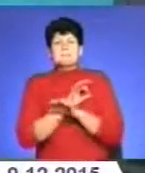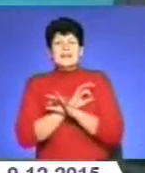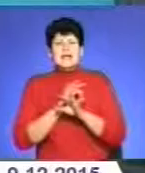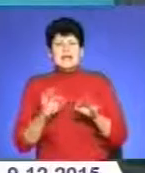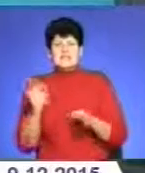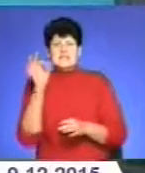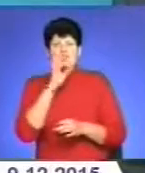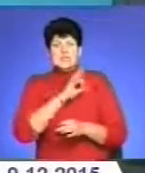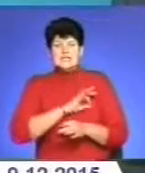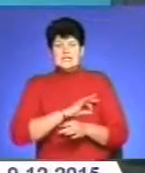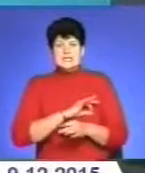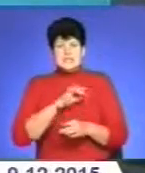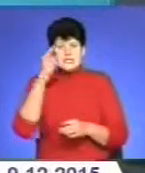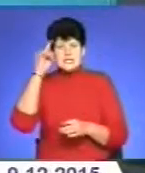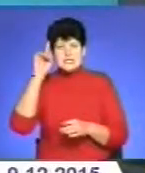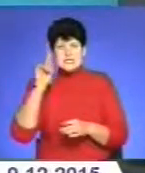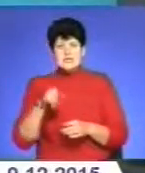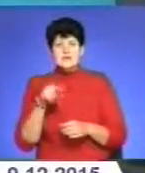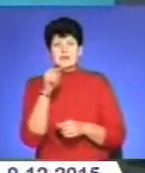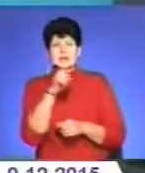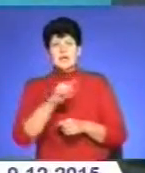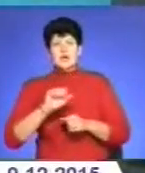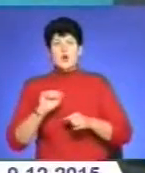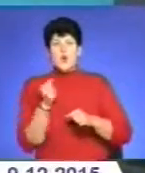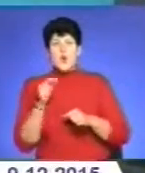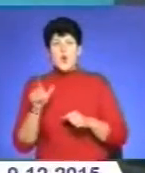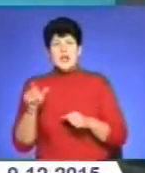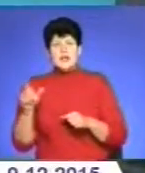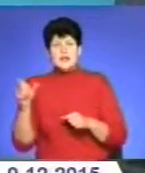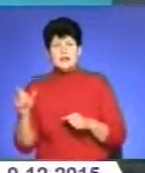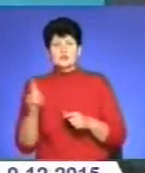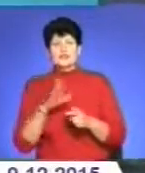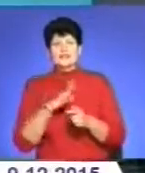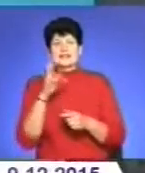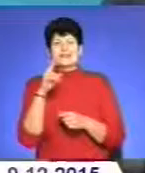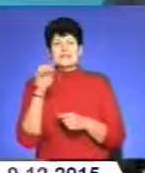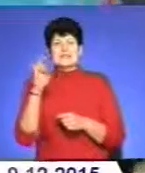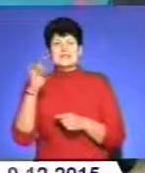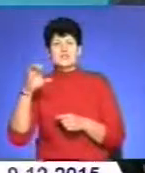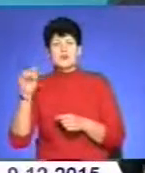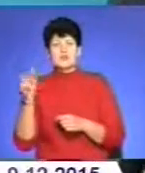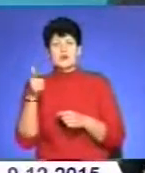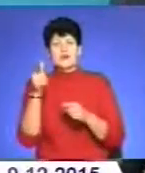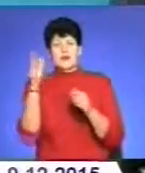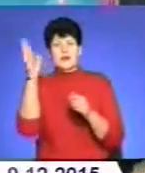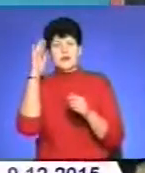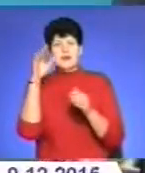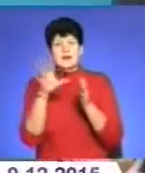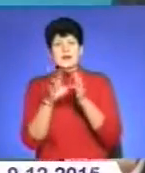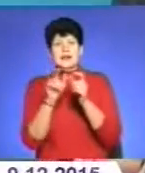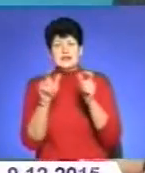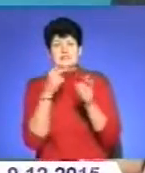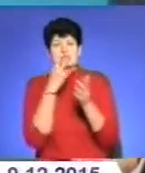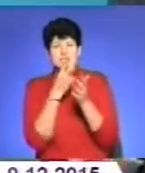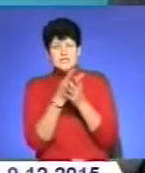І те колеги, які були на Днестровській ГАЭЗ, виділи і дамби, і дренажні